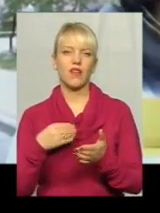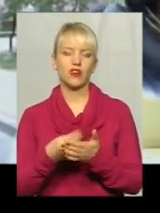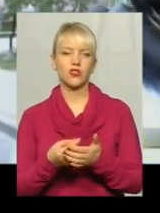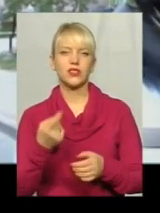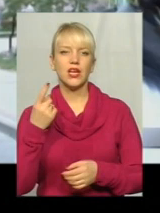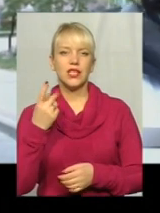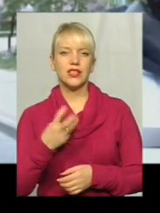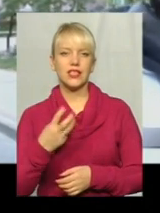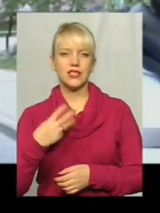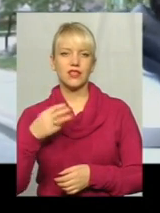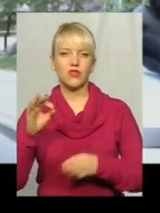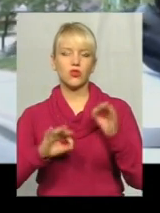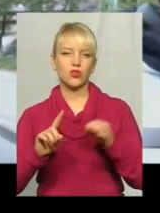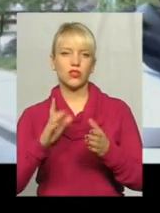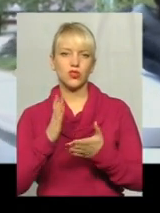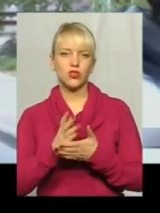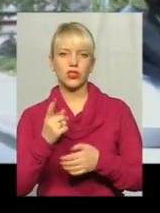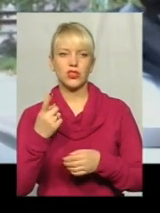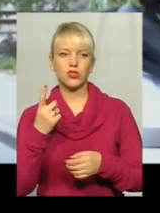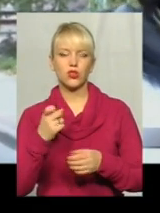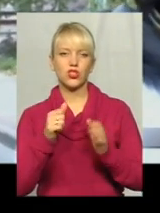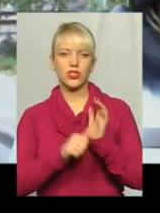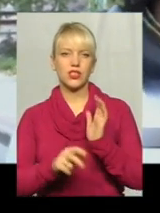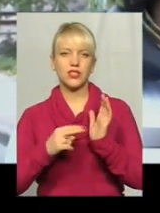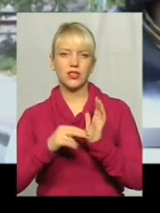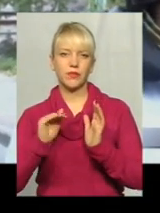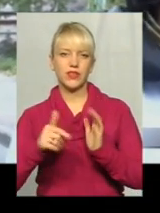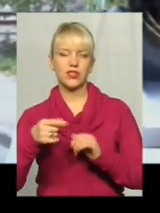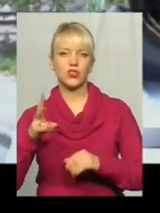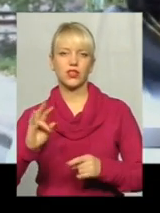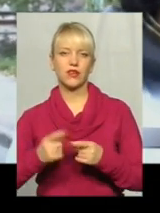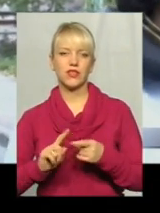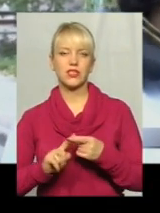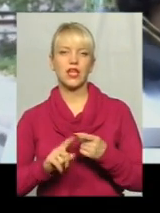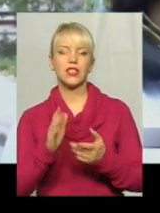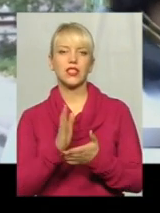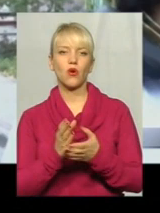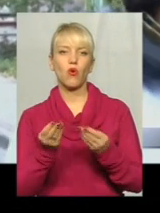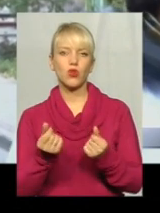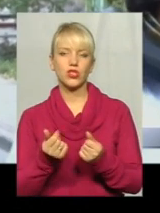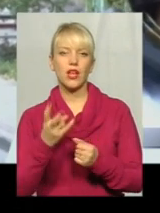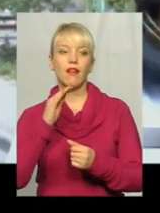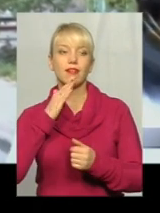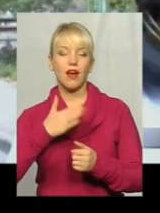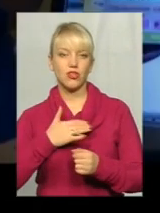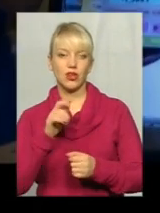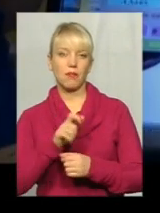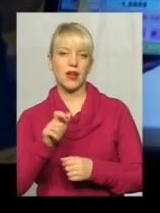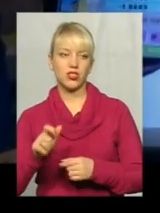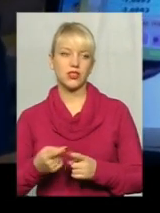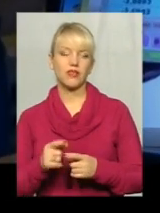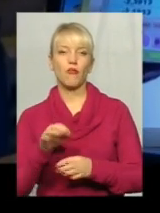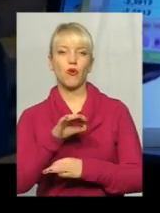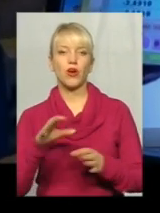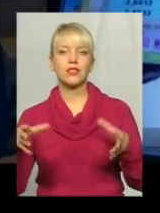30%, що складає 167 тисяч гривень – це кошти наших мешканців. У